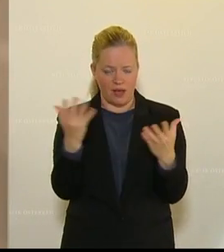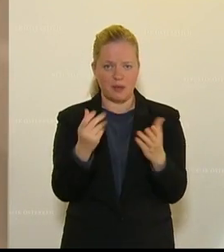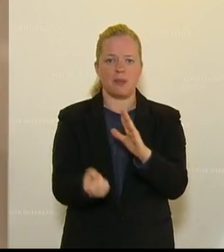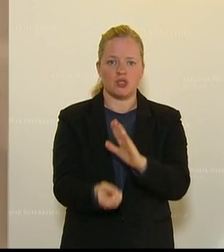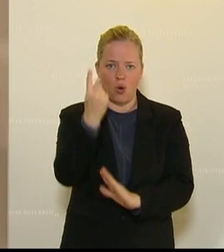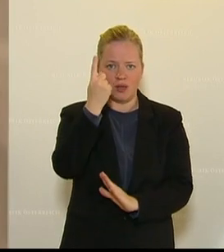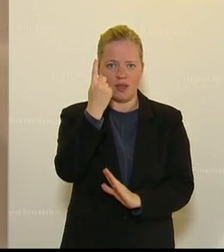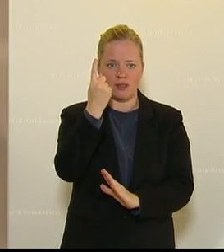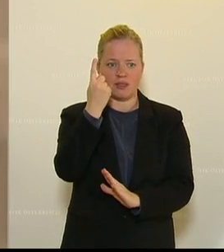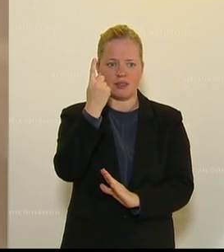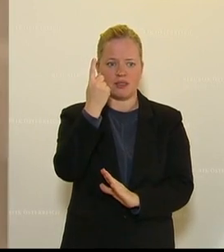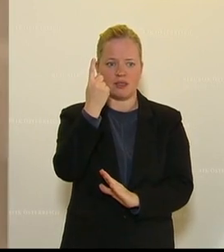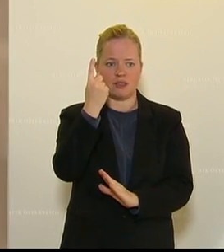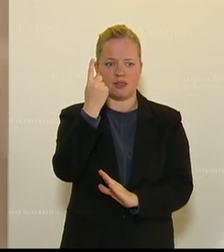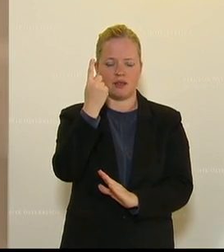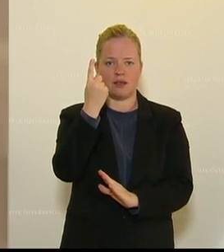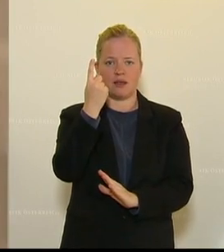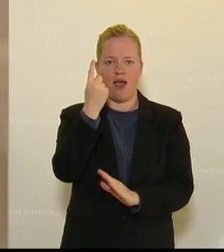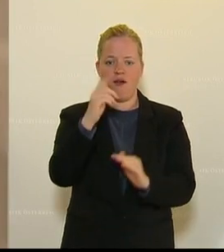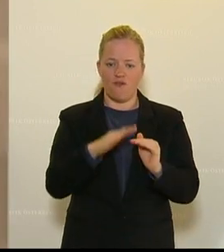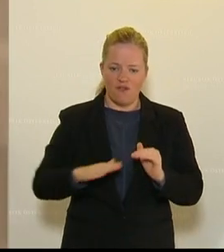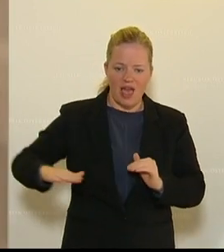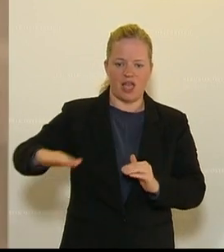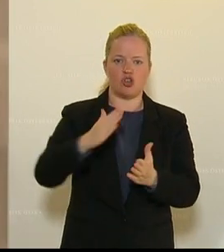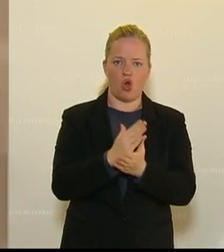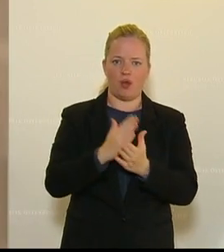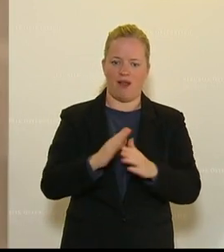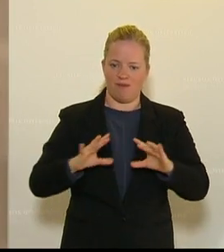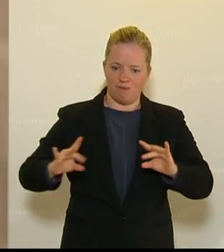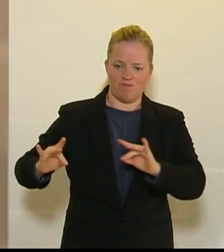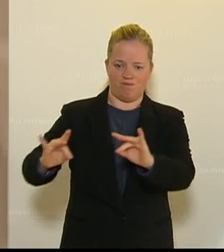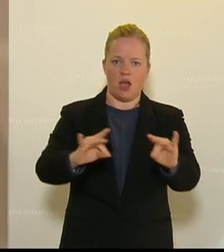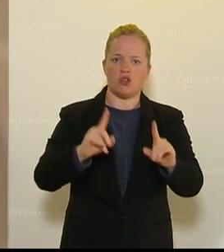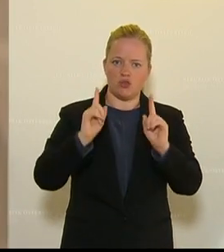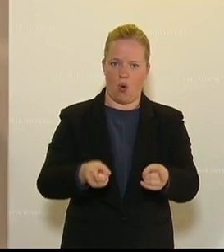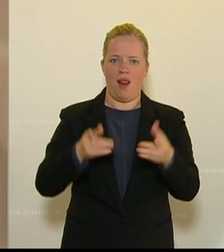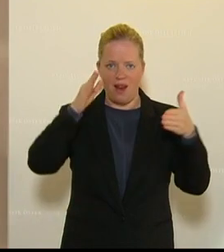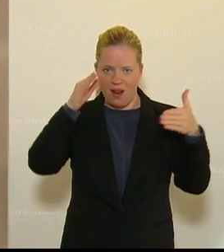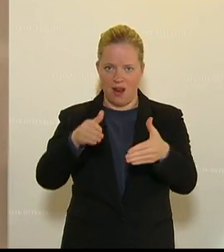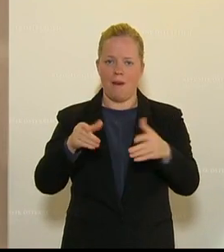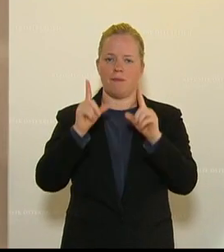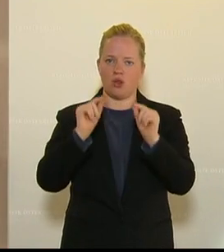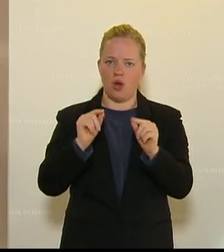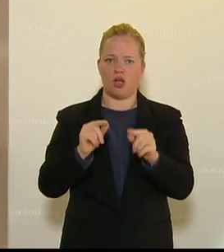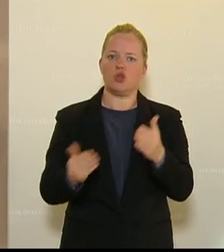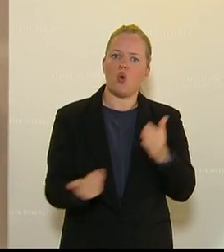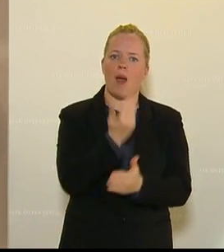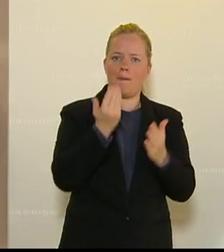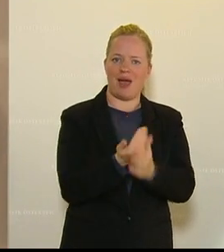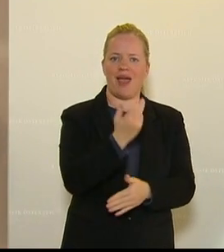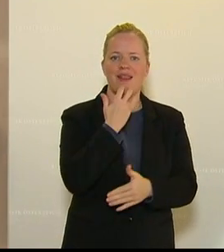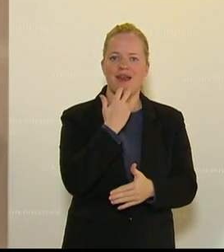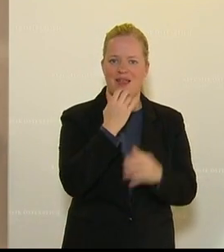vor allem versiegelten Flächen liegen. Und mit der geplanten Umstellung auf erneuerbare Energieträger